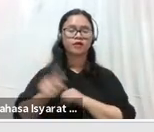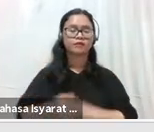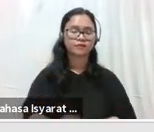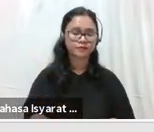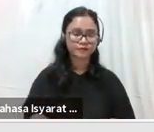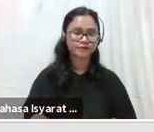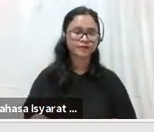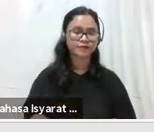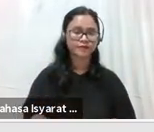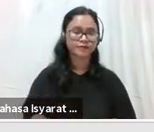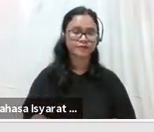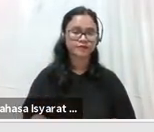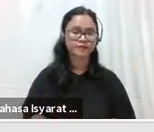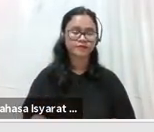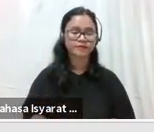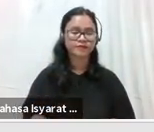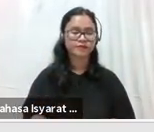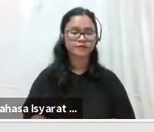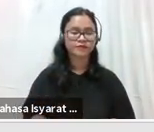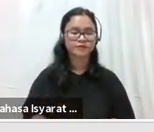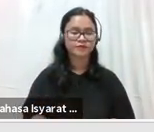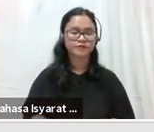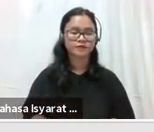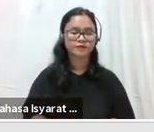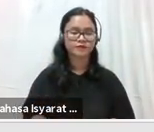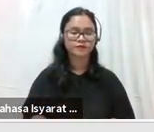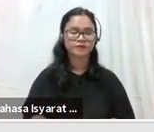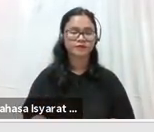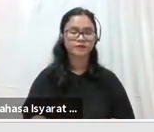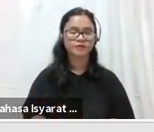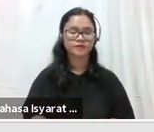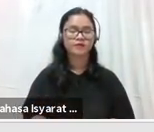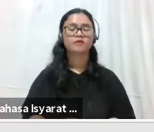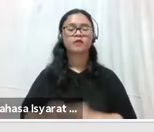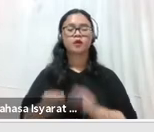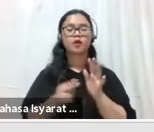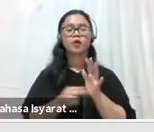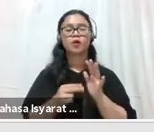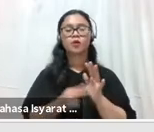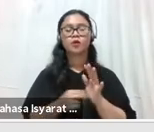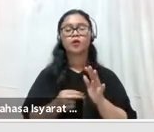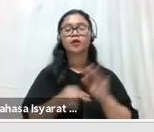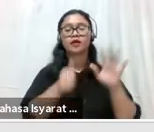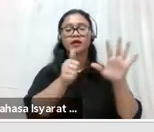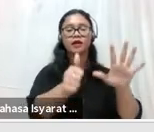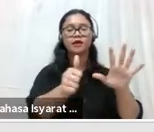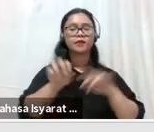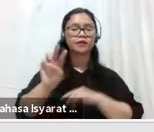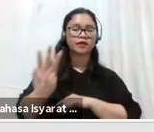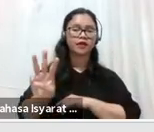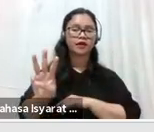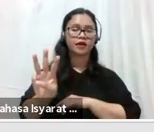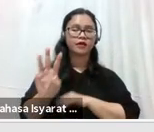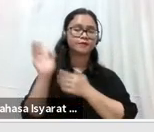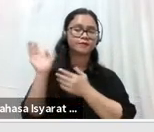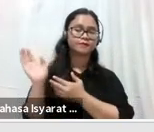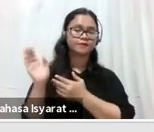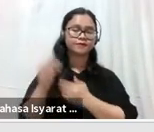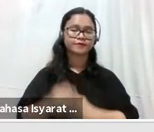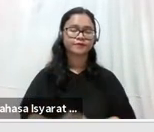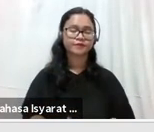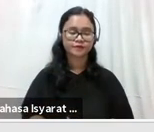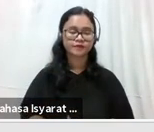M. Amal Alaba dalam kurung Individu. 63, M.